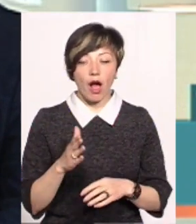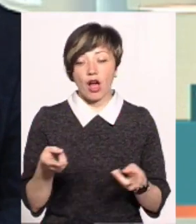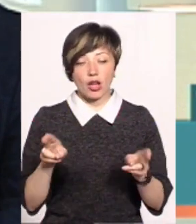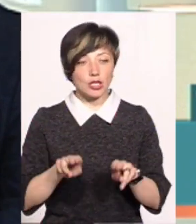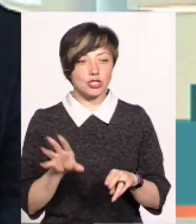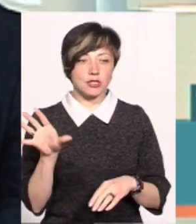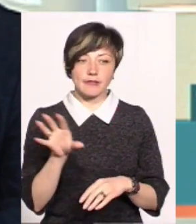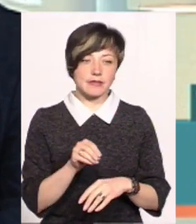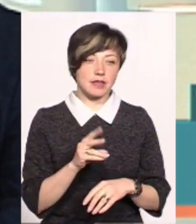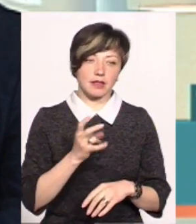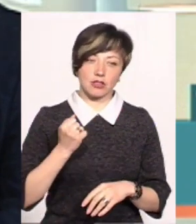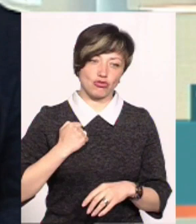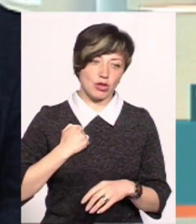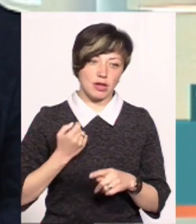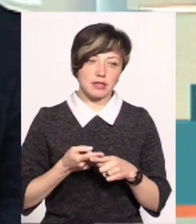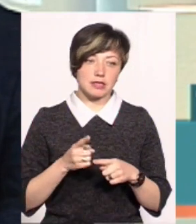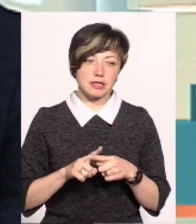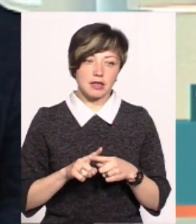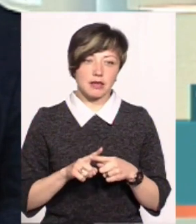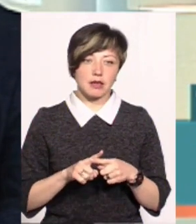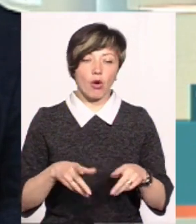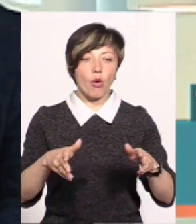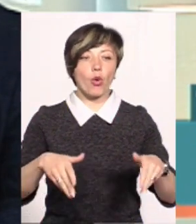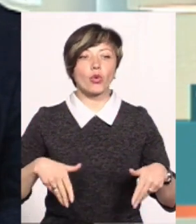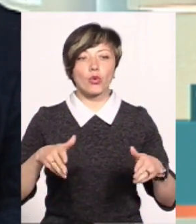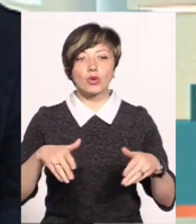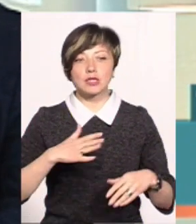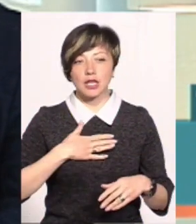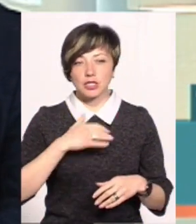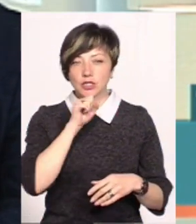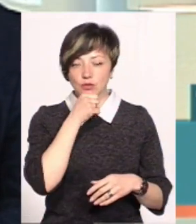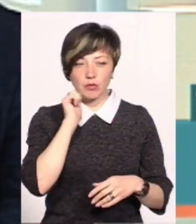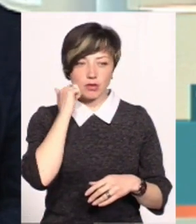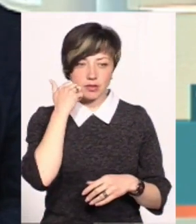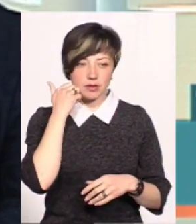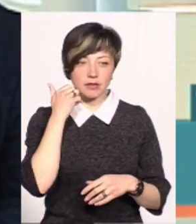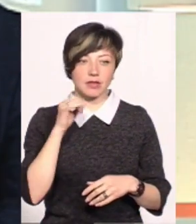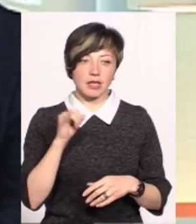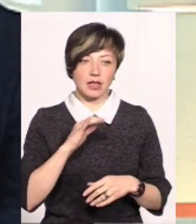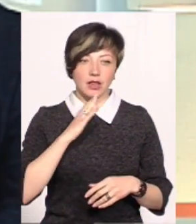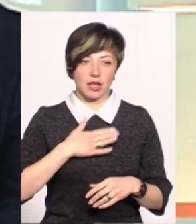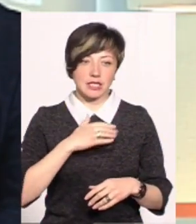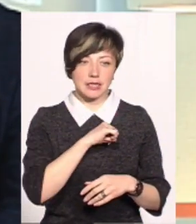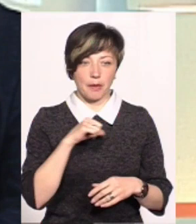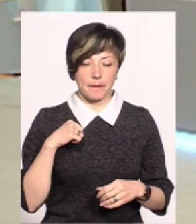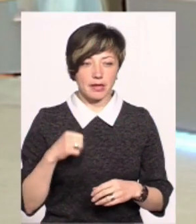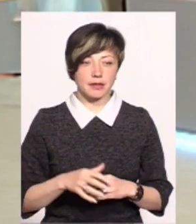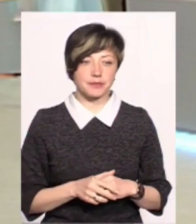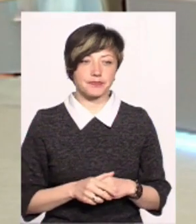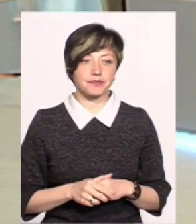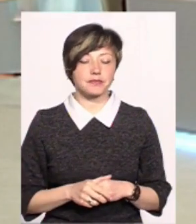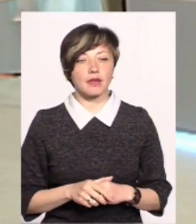решта все, на жаль, це городина наших дідусів, бабусь і нас самих.